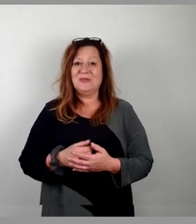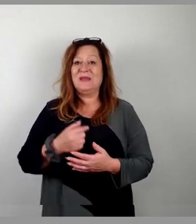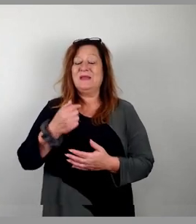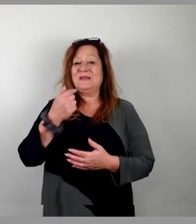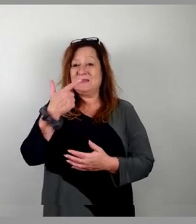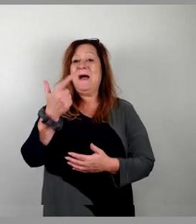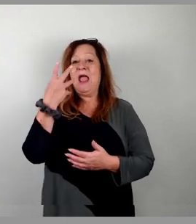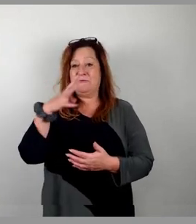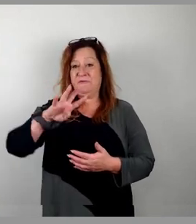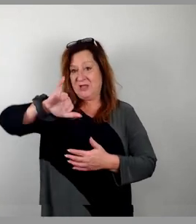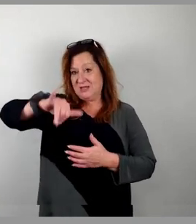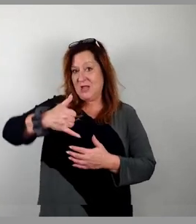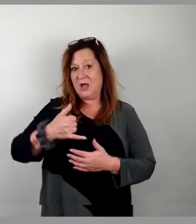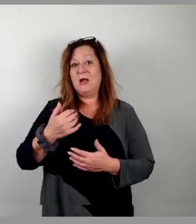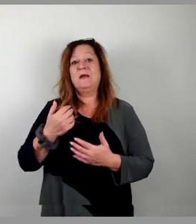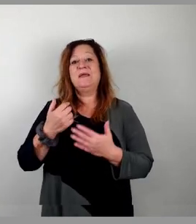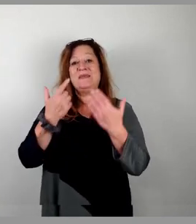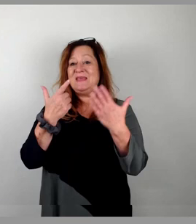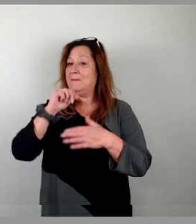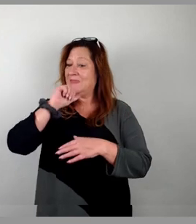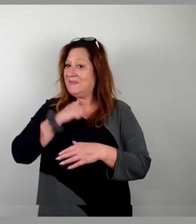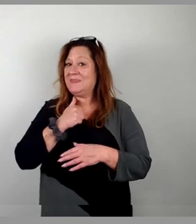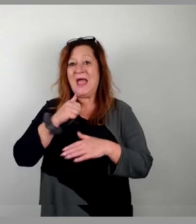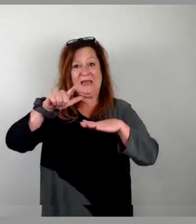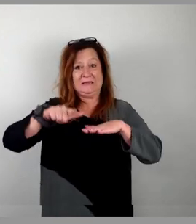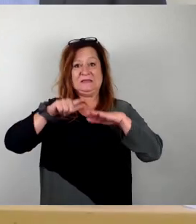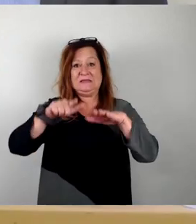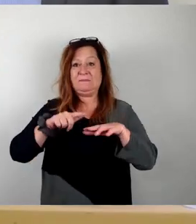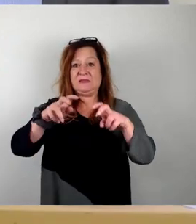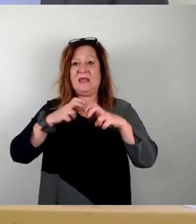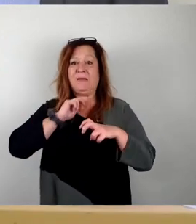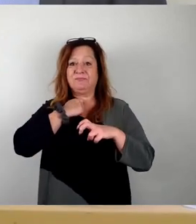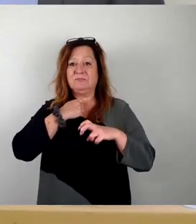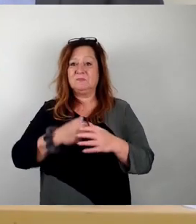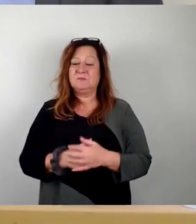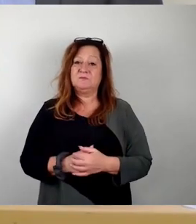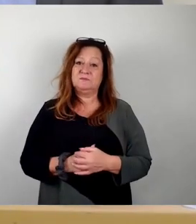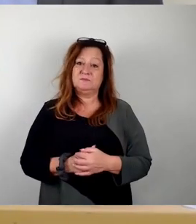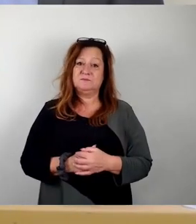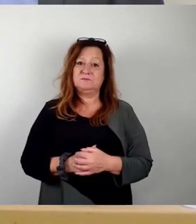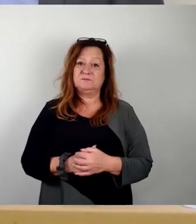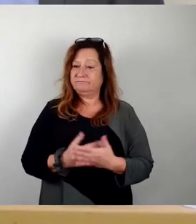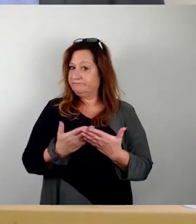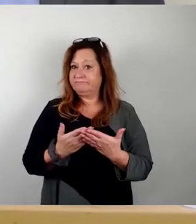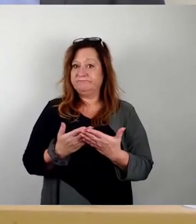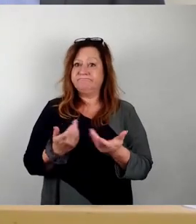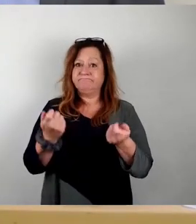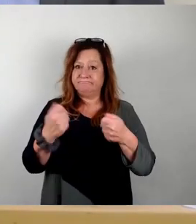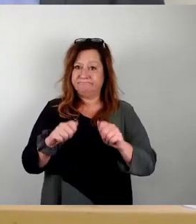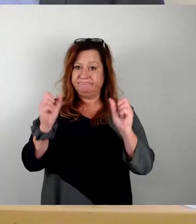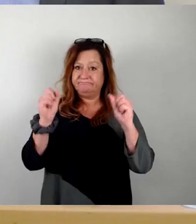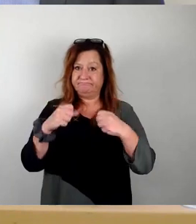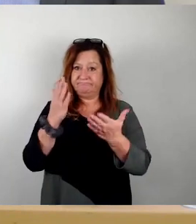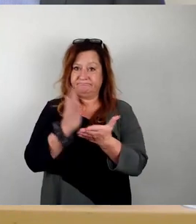42, ja, sieben, nein, 17 Enthaltungen. Damit wäre das so beschlossen. So,